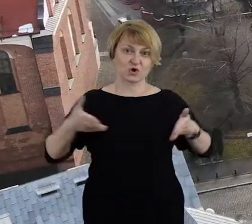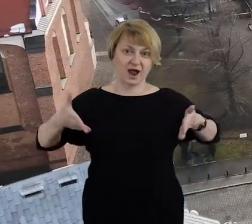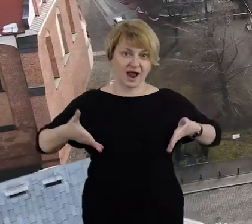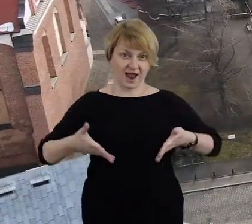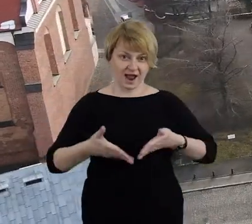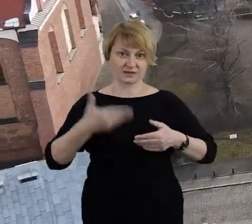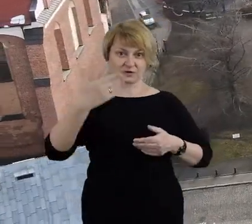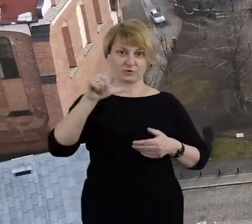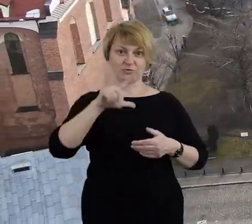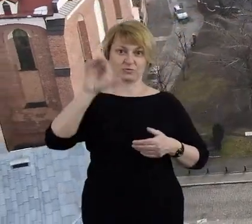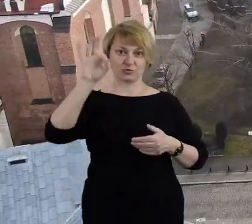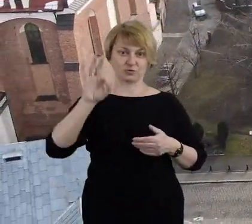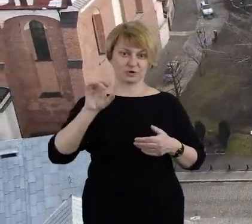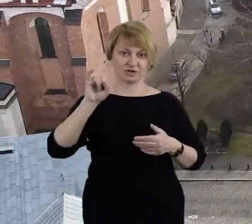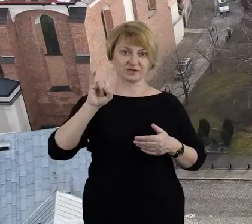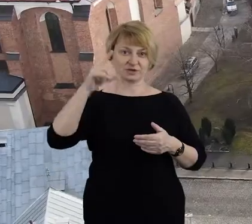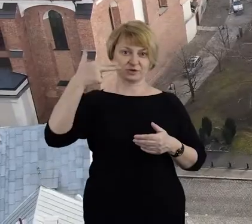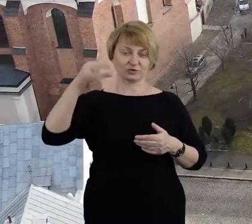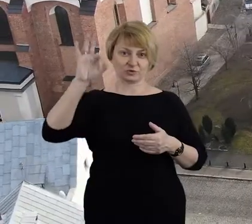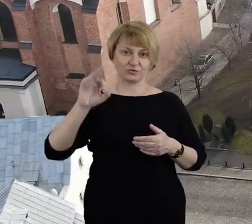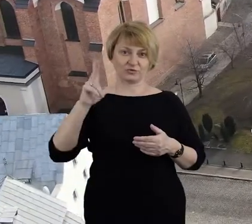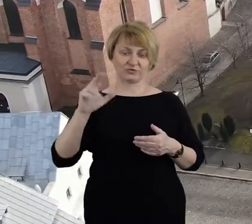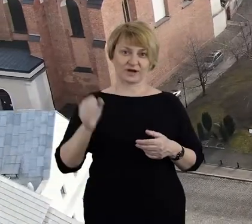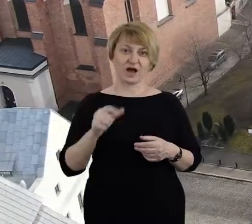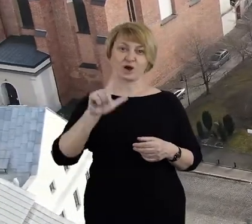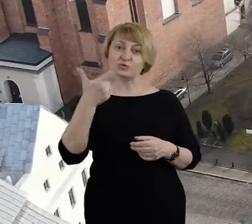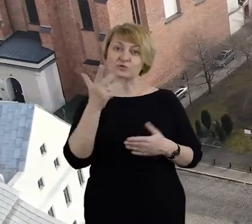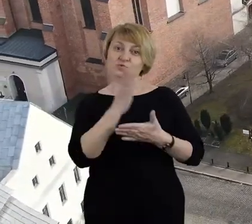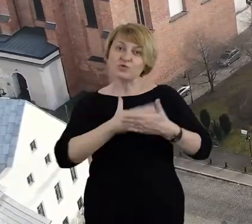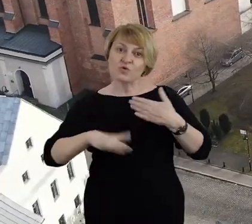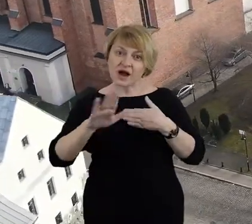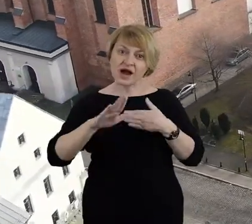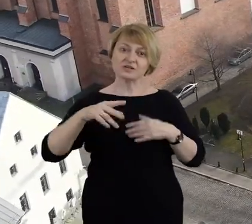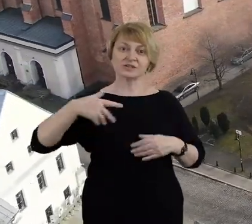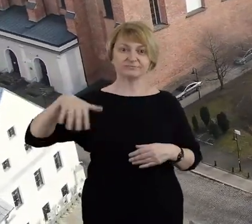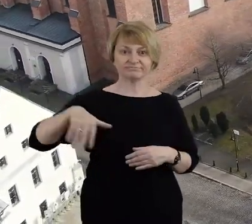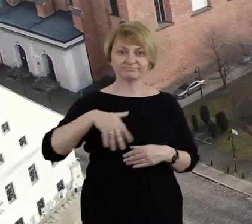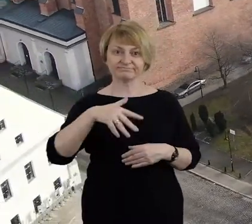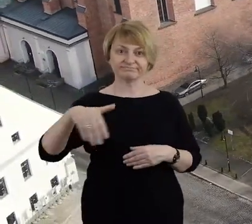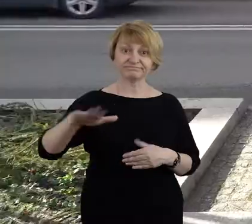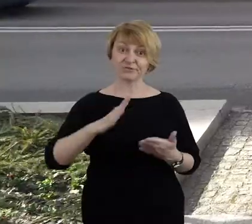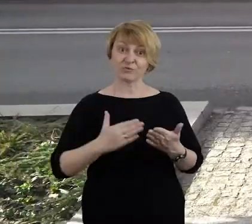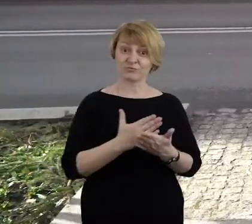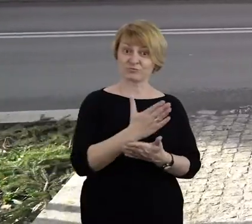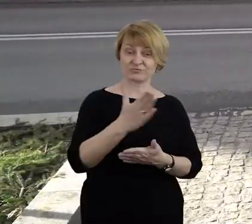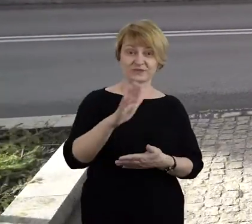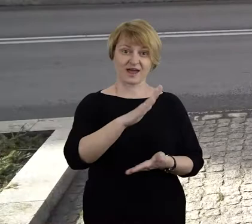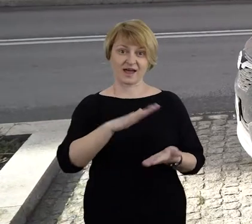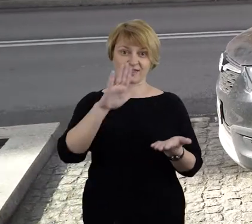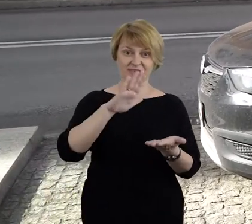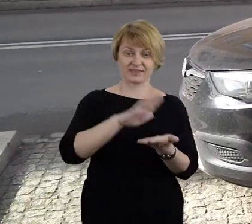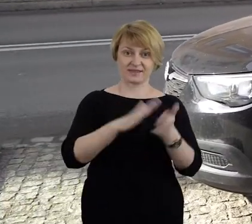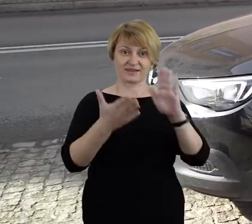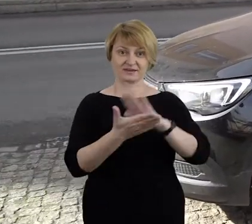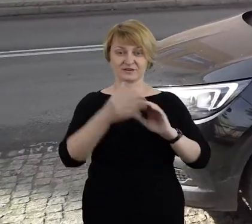tę historię dzisiejszej ulicy Piastowskiej, ale ta druga część naszej opowieści będzie wiodła nas przez Opolski Rynek, bo tam przecież też znajduje się